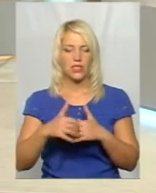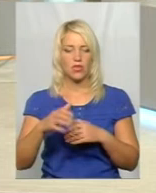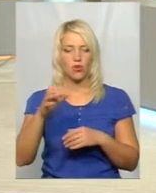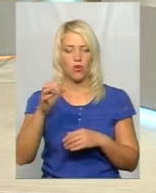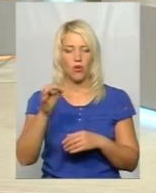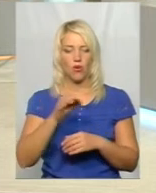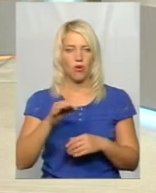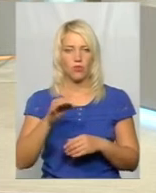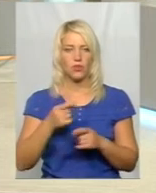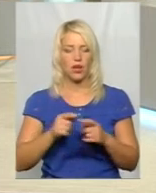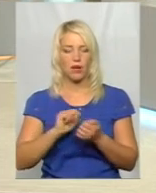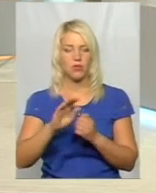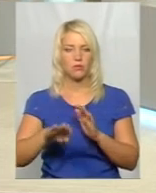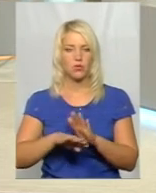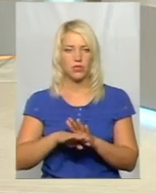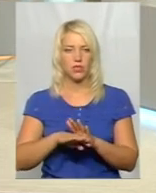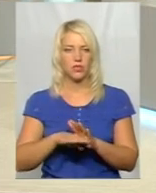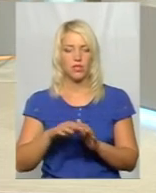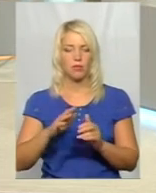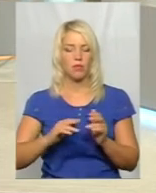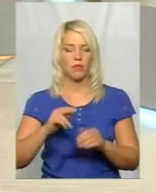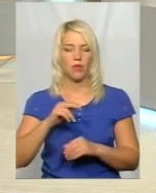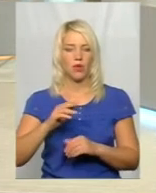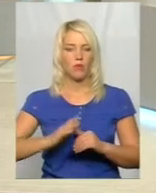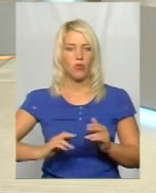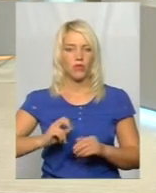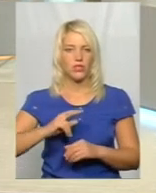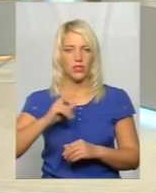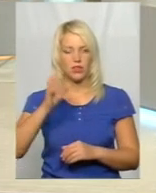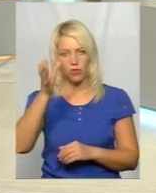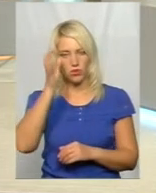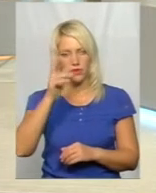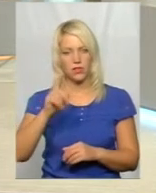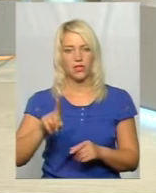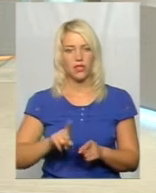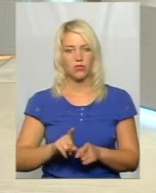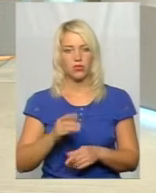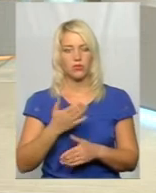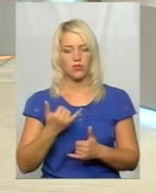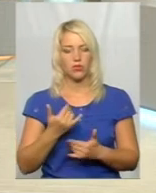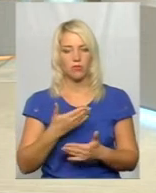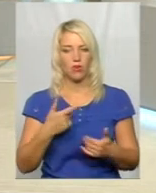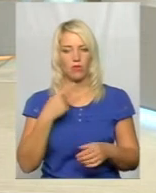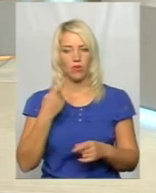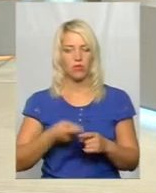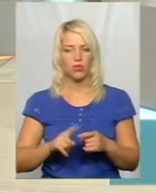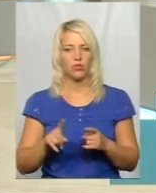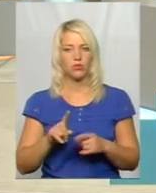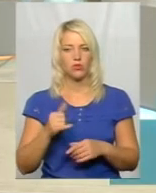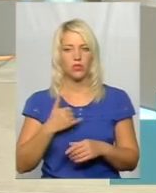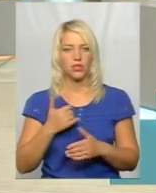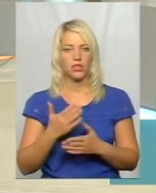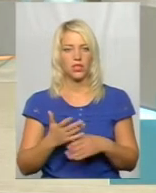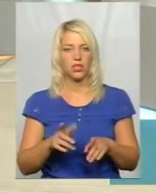показники в Кам'янець-Подільському центрі професійної освіти. І сьогодні ми говоримо про те, що у нас ще є